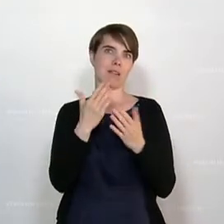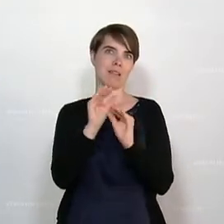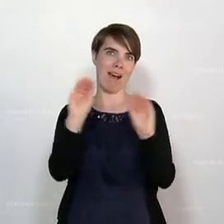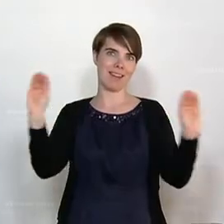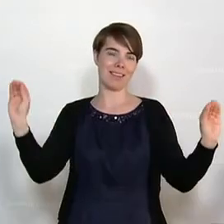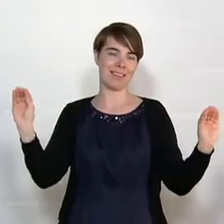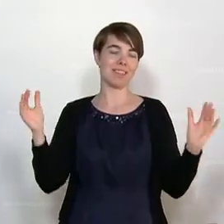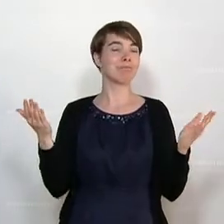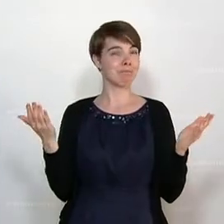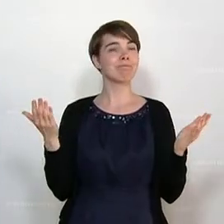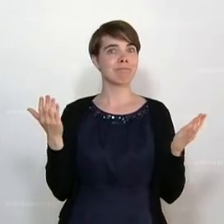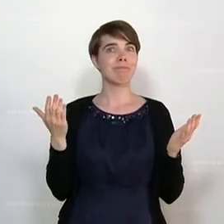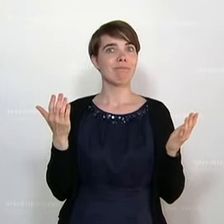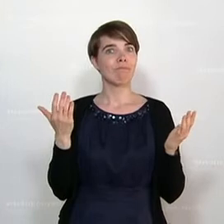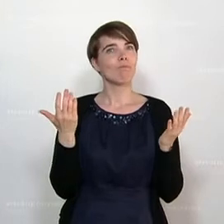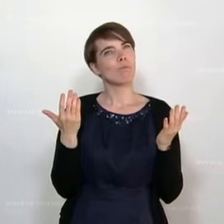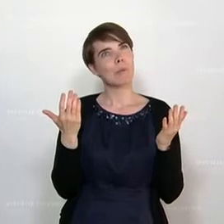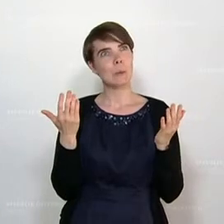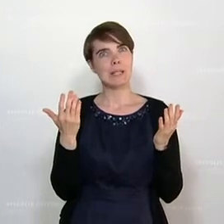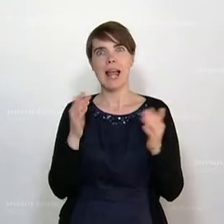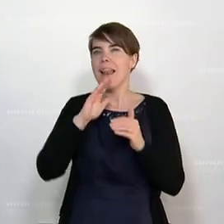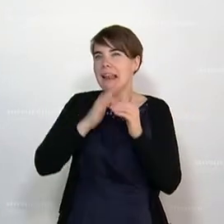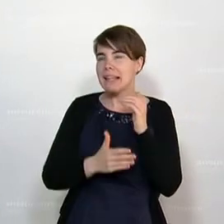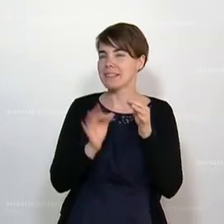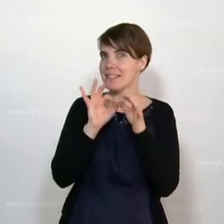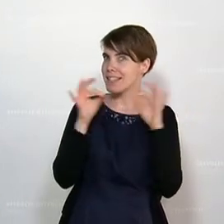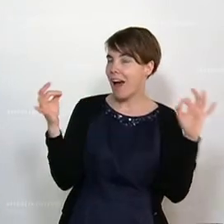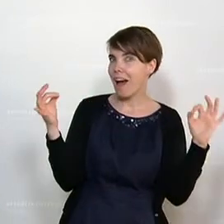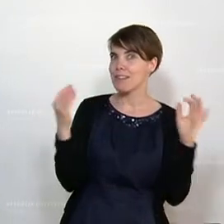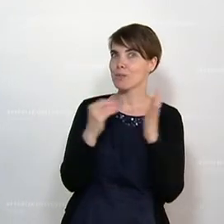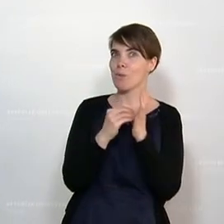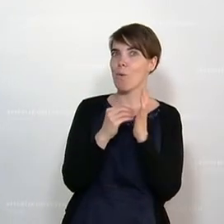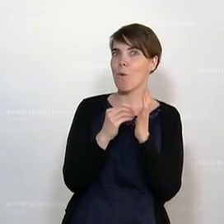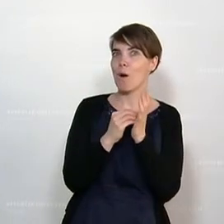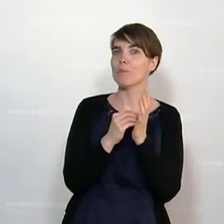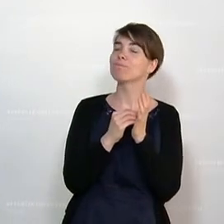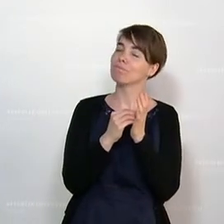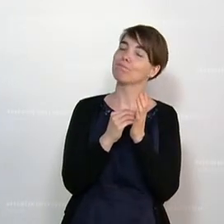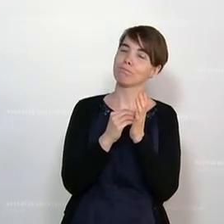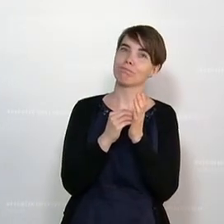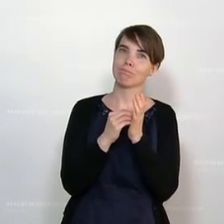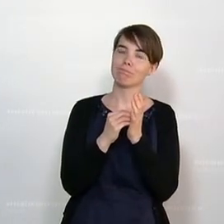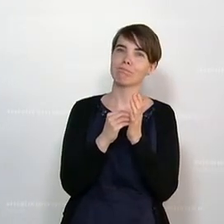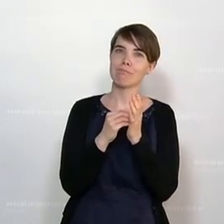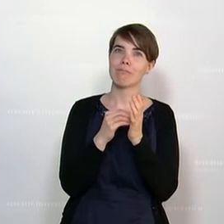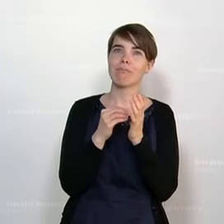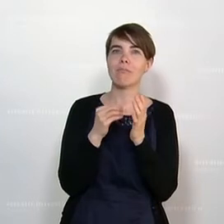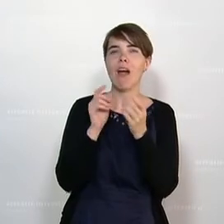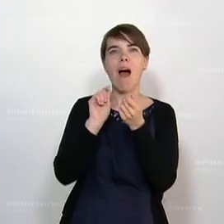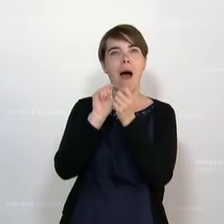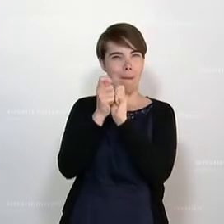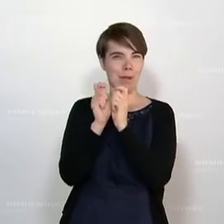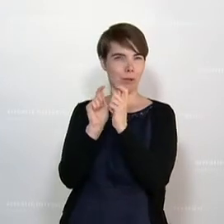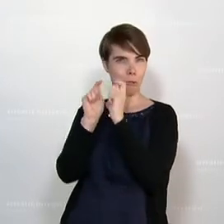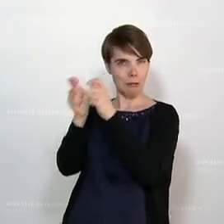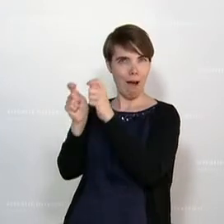Und zu guter Letzt noch, sozusagen um der ganzen Sache eben auch noch dienlich zu sein, bringe ich eben auch jetzt hier noch den Abänderungsantrag